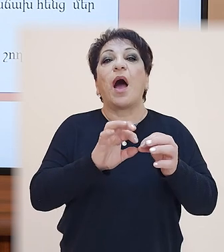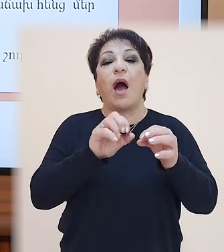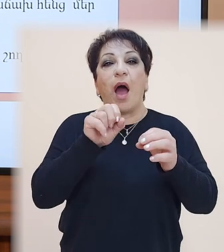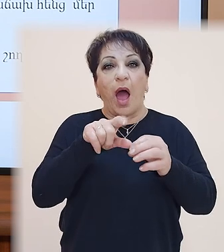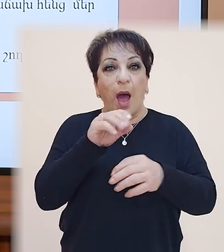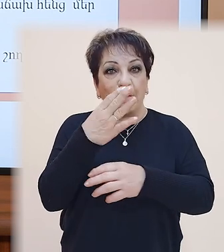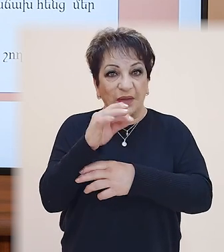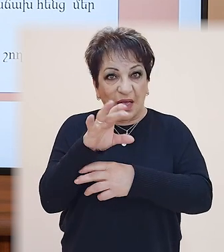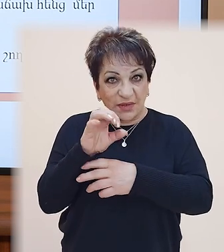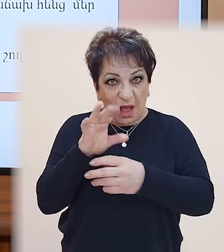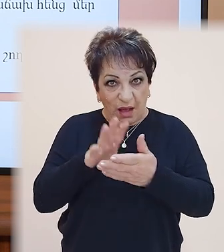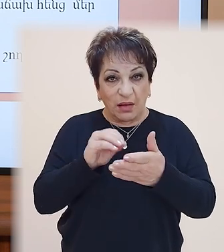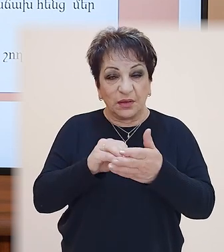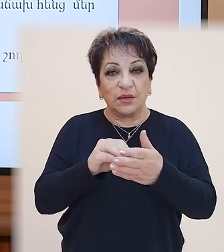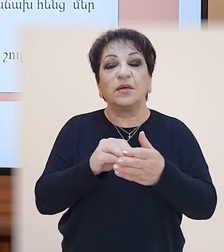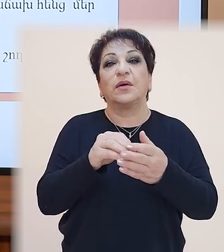կհասկանանք որինակն